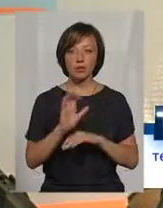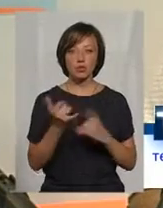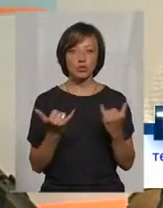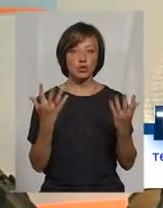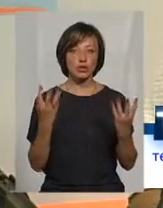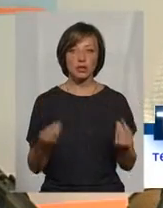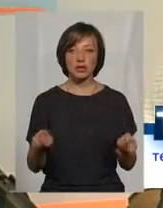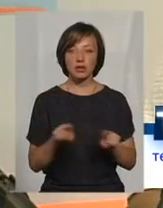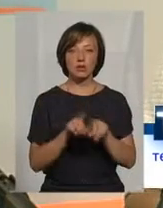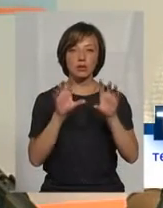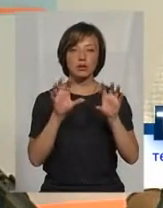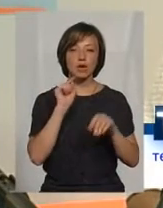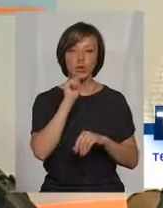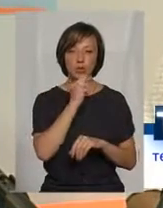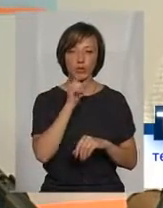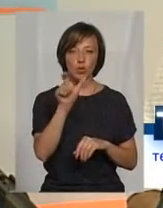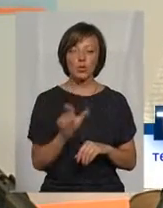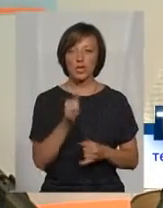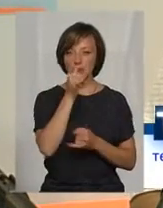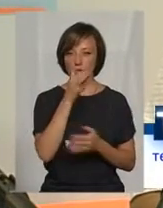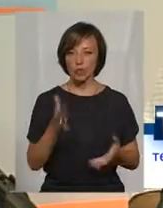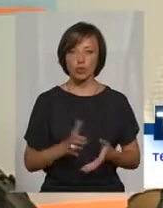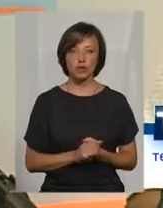день зекономити тут людина не може.